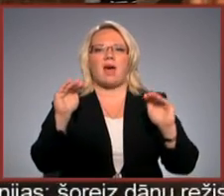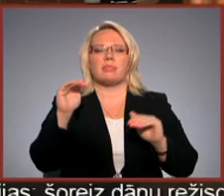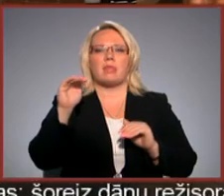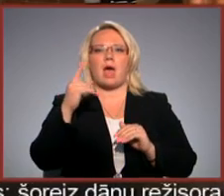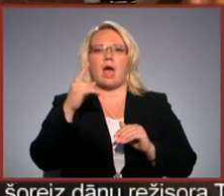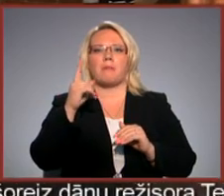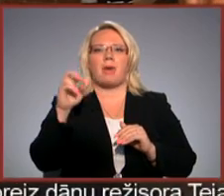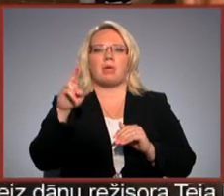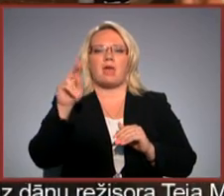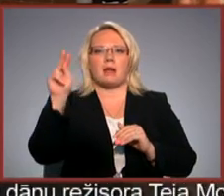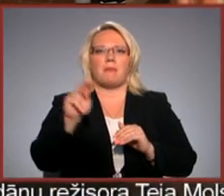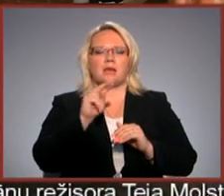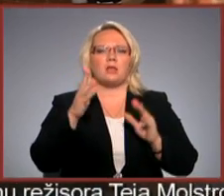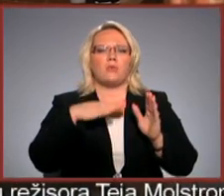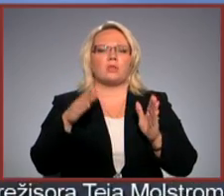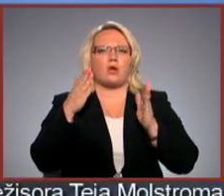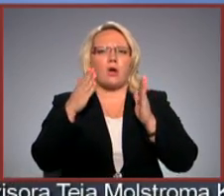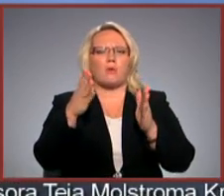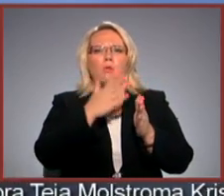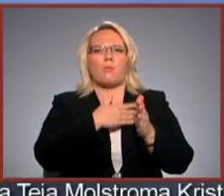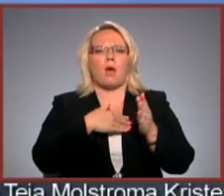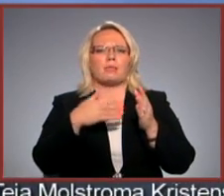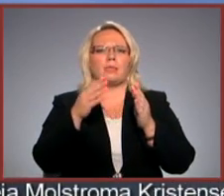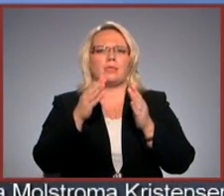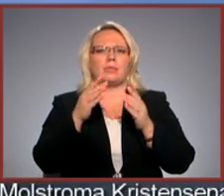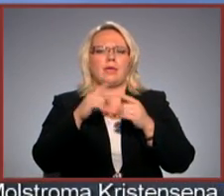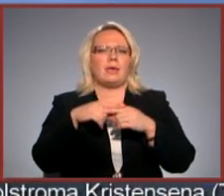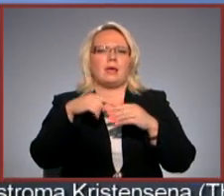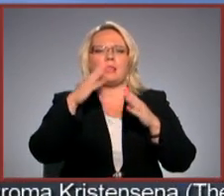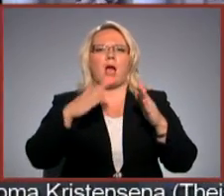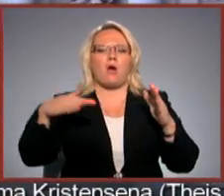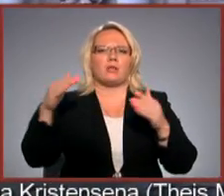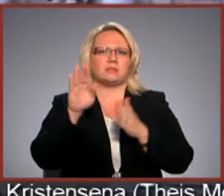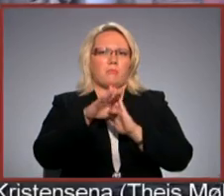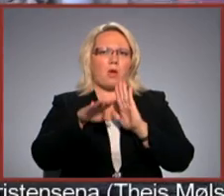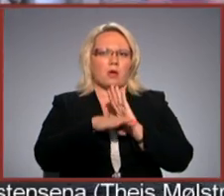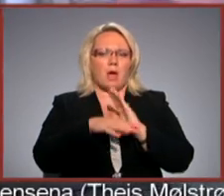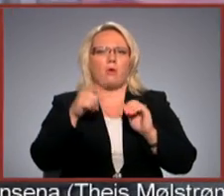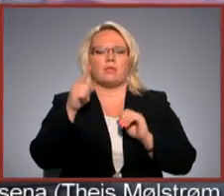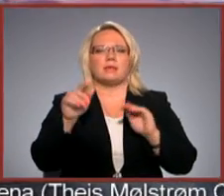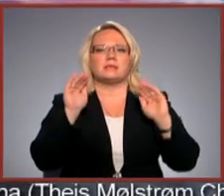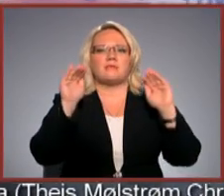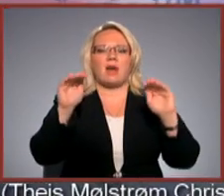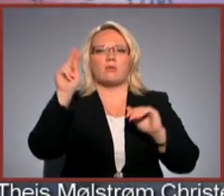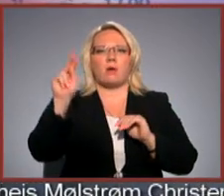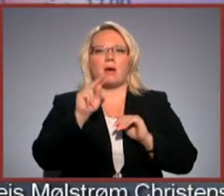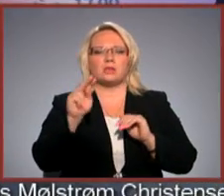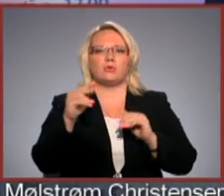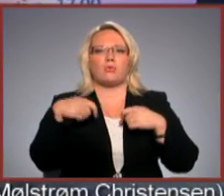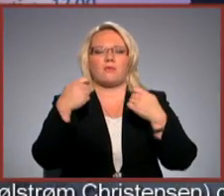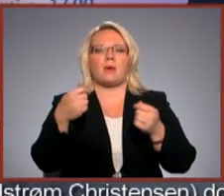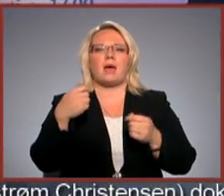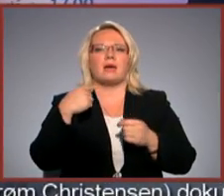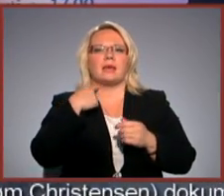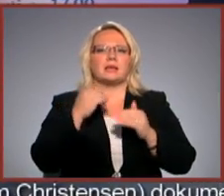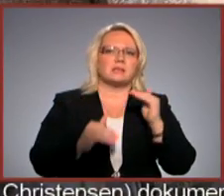ir ļoti konceptuāli, tieši un lakoniski programma. Saulēk dzēnieks Ojoris Vāciets Svētā Pēteru Baznīca nodēvējas par Rīgas augstāko